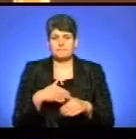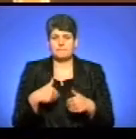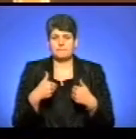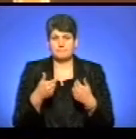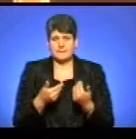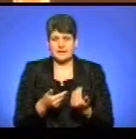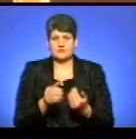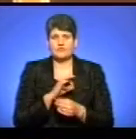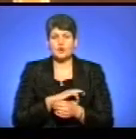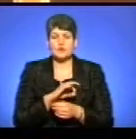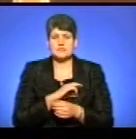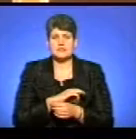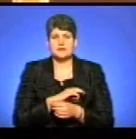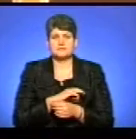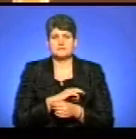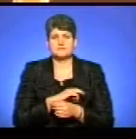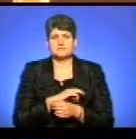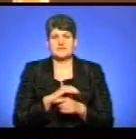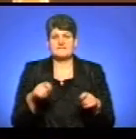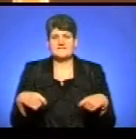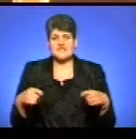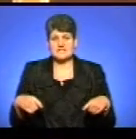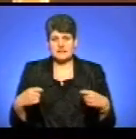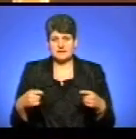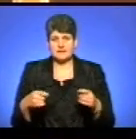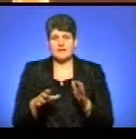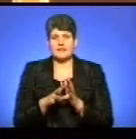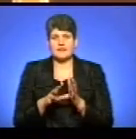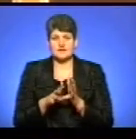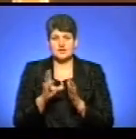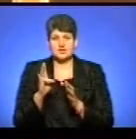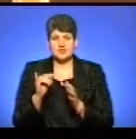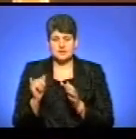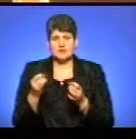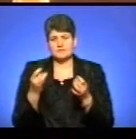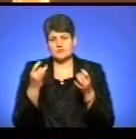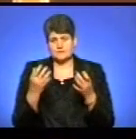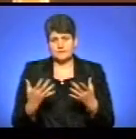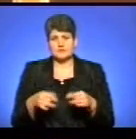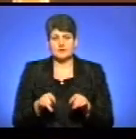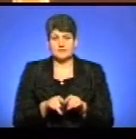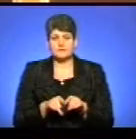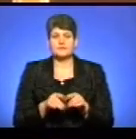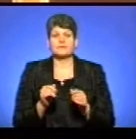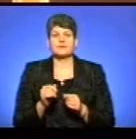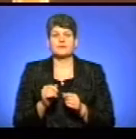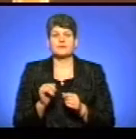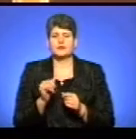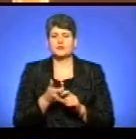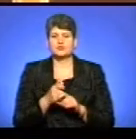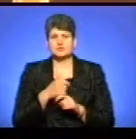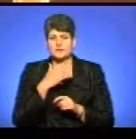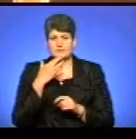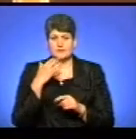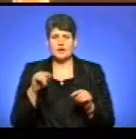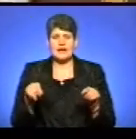в використання візки електричні і звичайні. І дуже багато